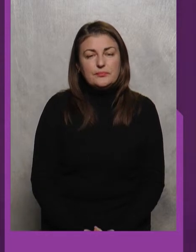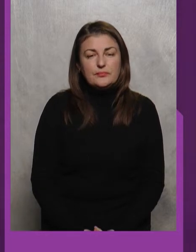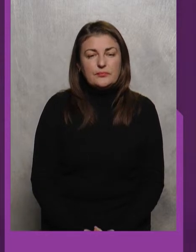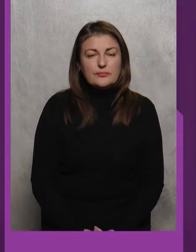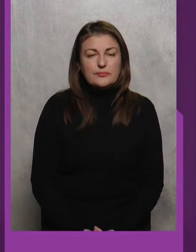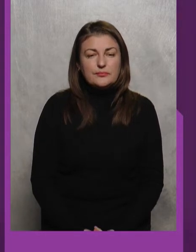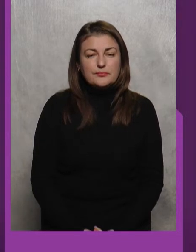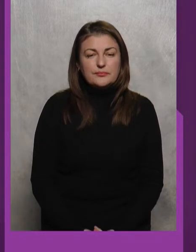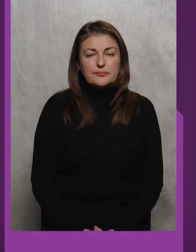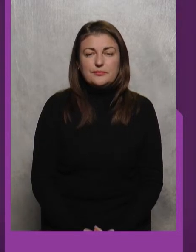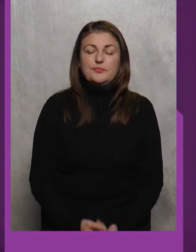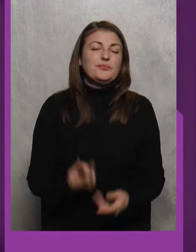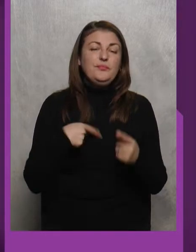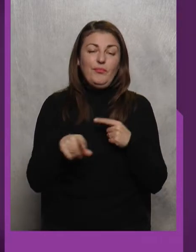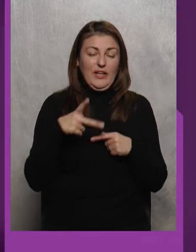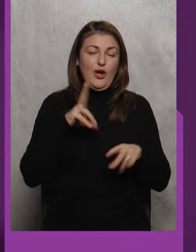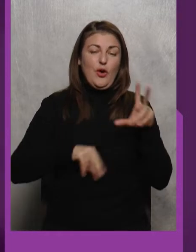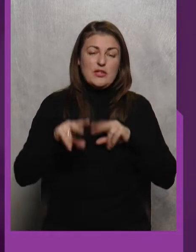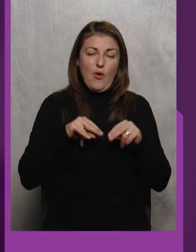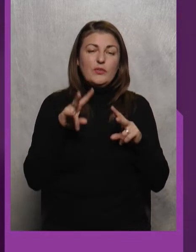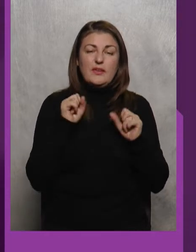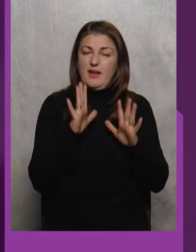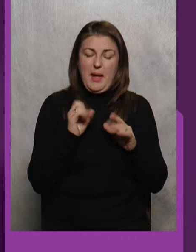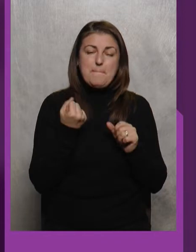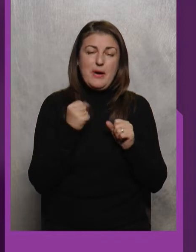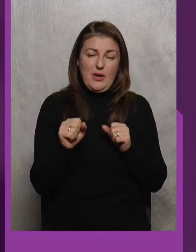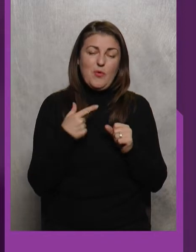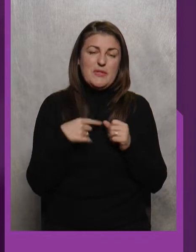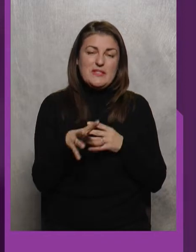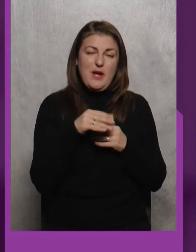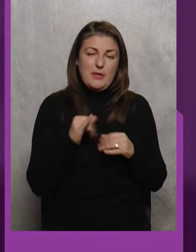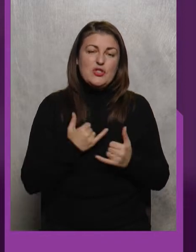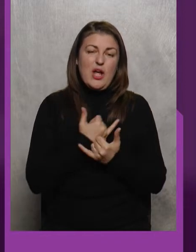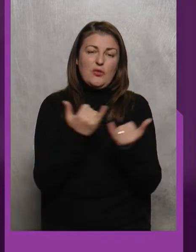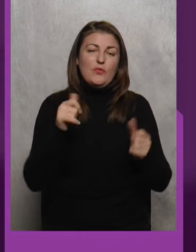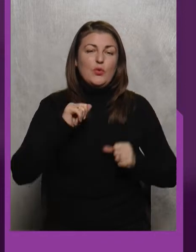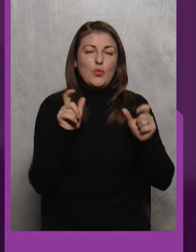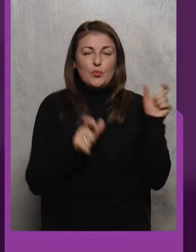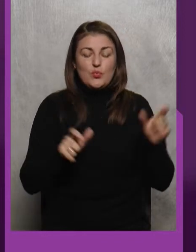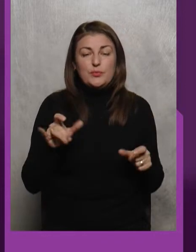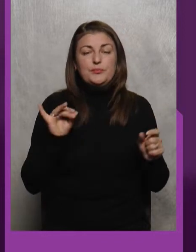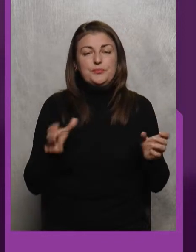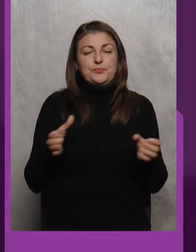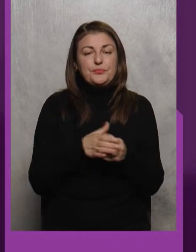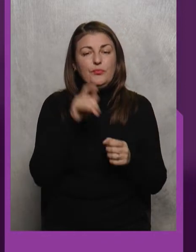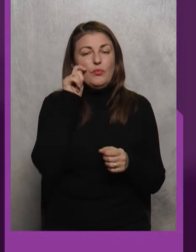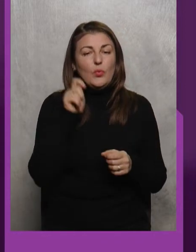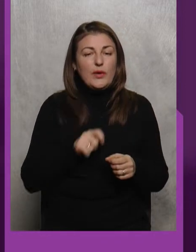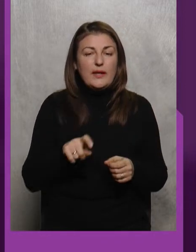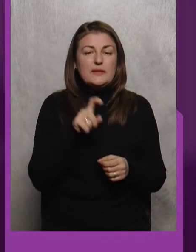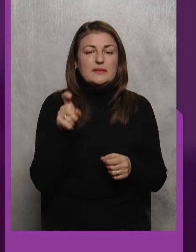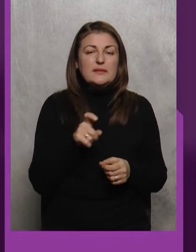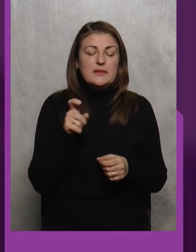Тільки на перемогу Розраховуємо Ми з вами Шановні друзі У збірної України З